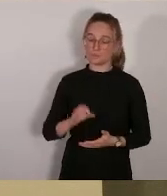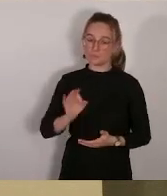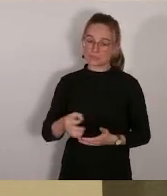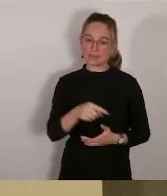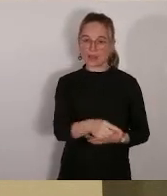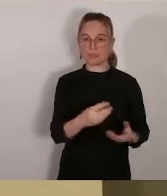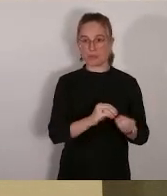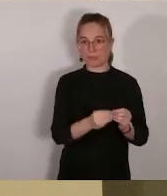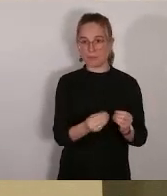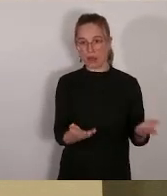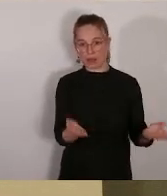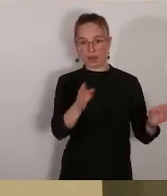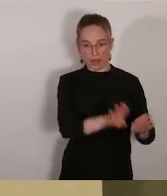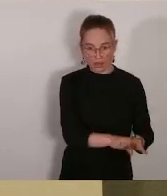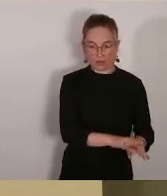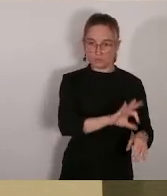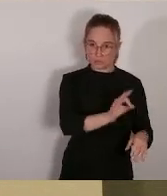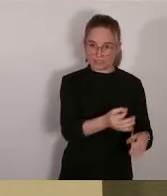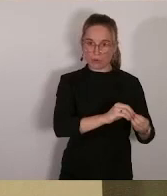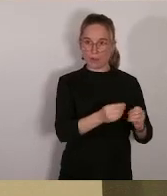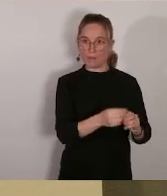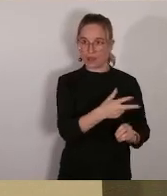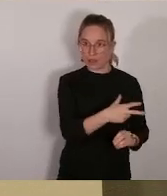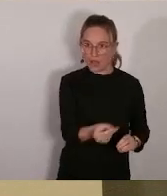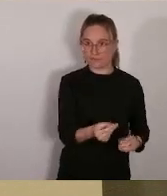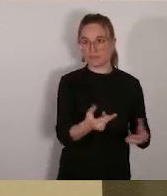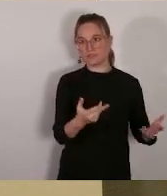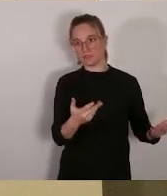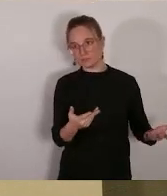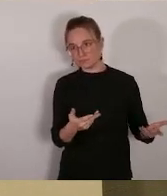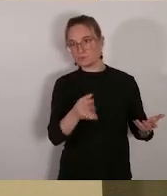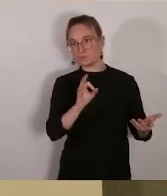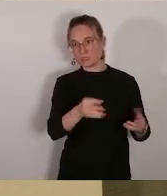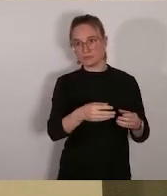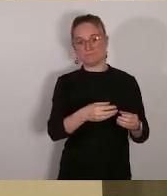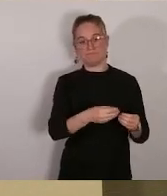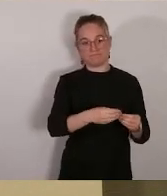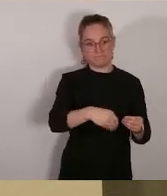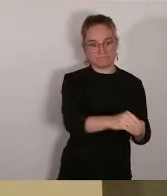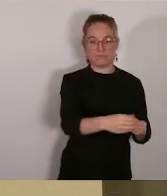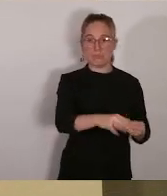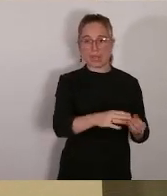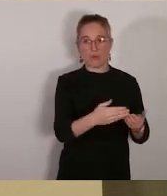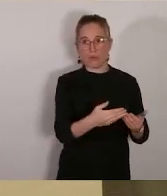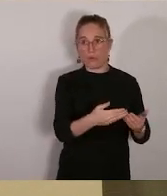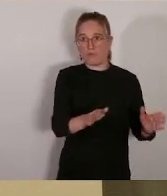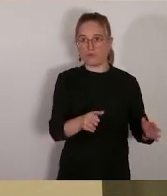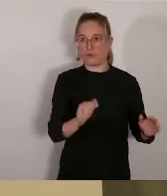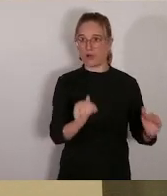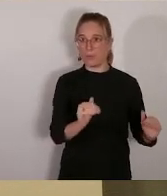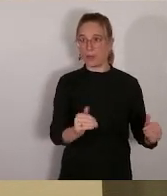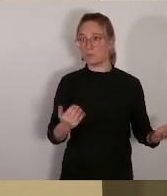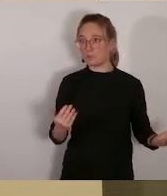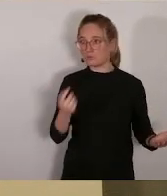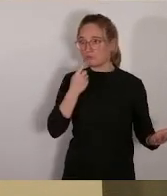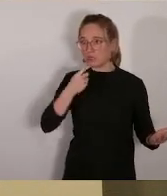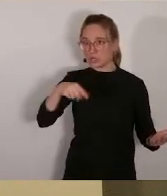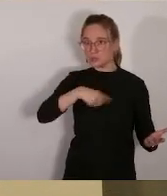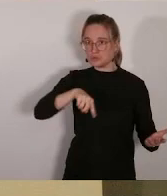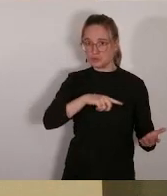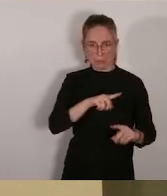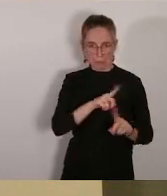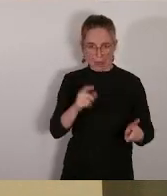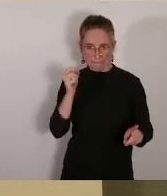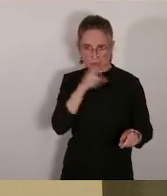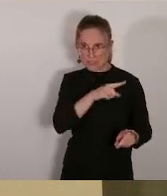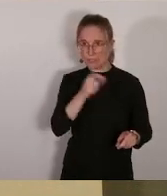chose d'énorme et donc oui l'école sera à la in fine ouverte donc non il n aucun mensonge aux parents d'élèves tout au contraire